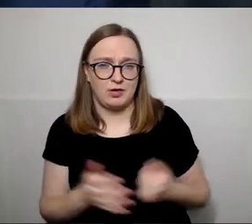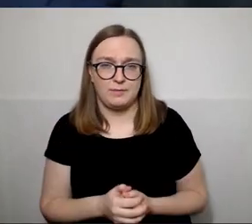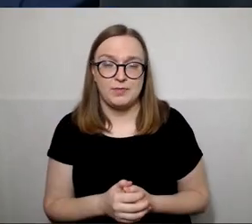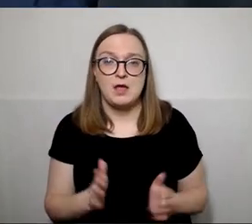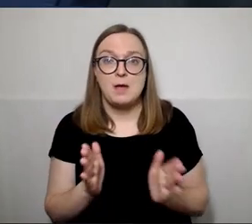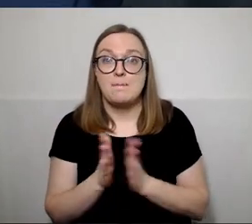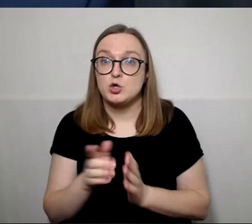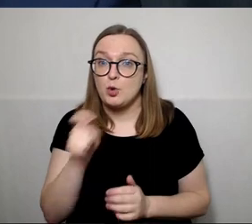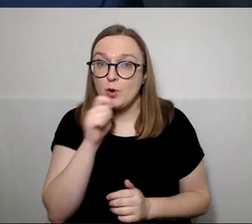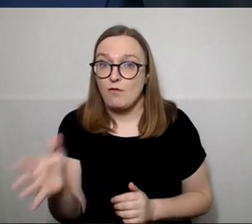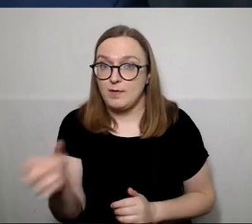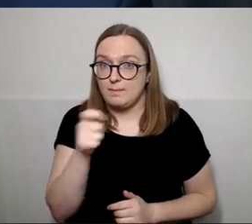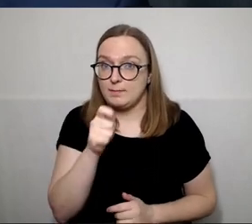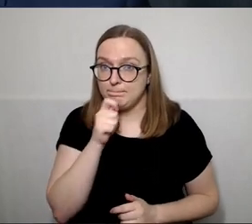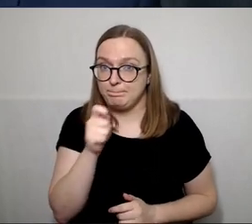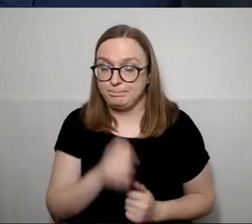mikrofoną.